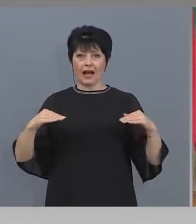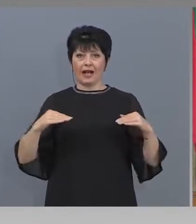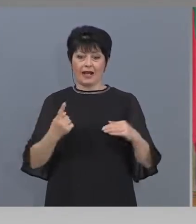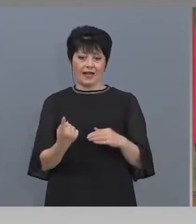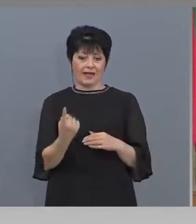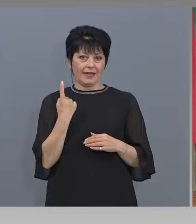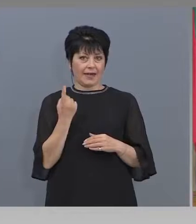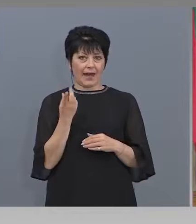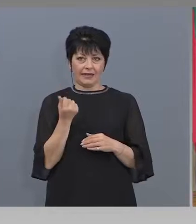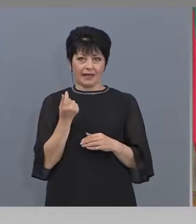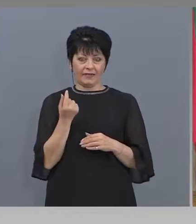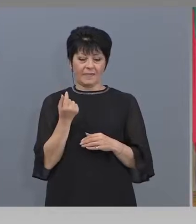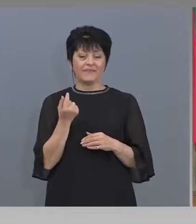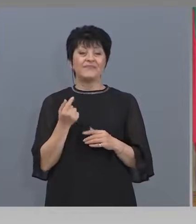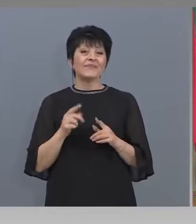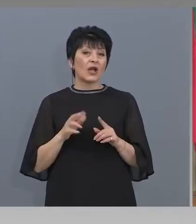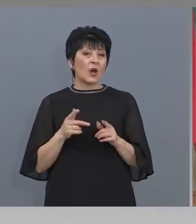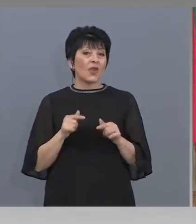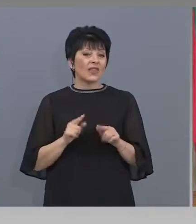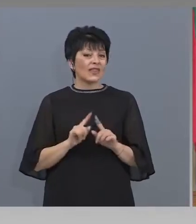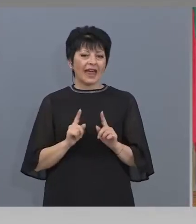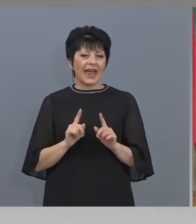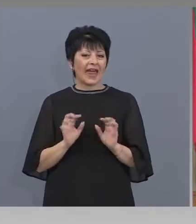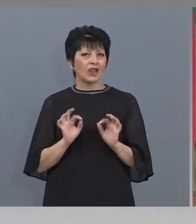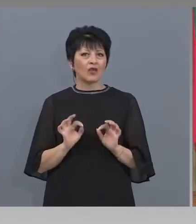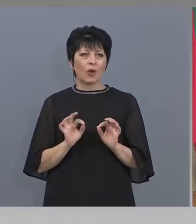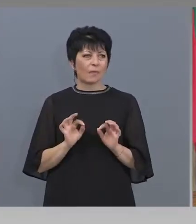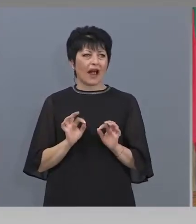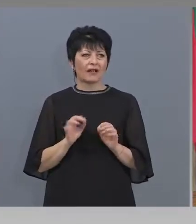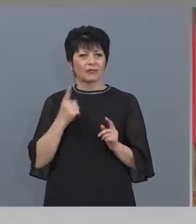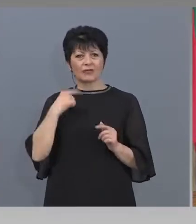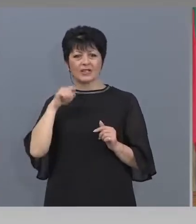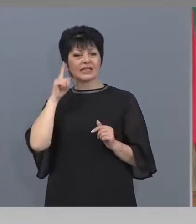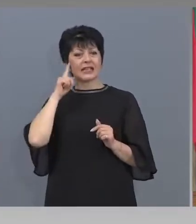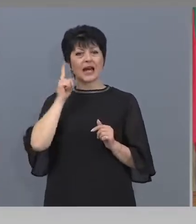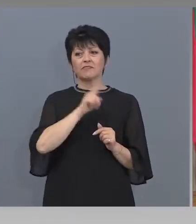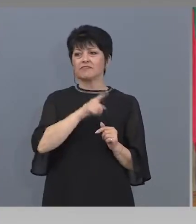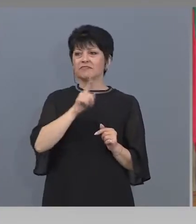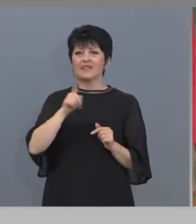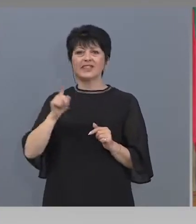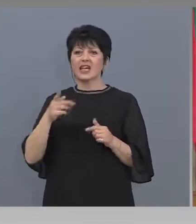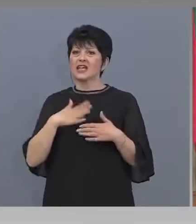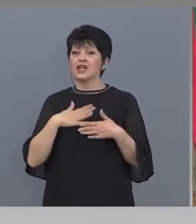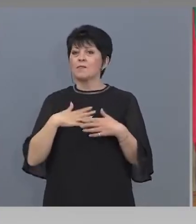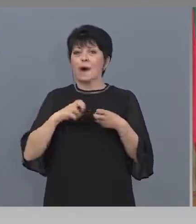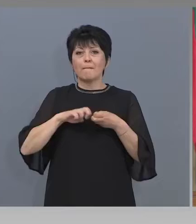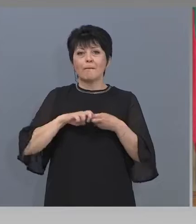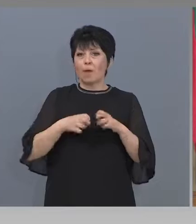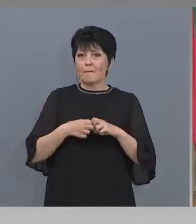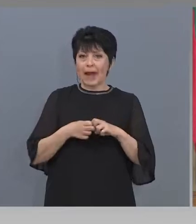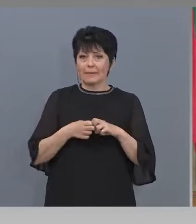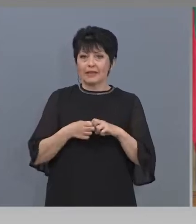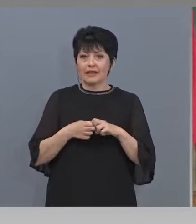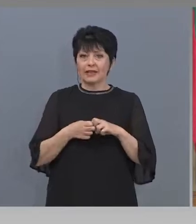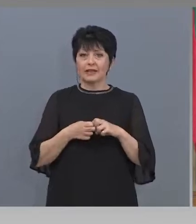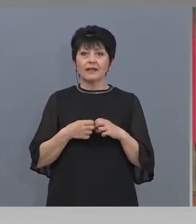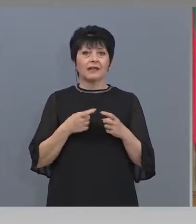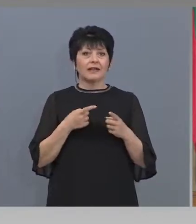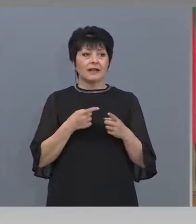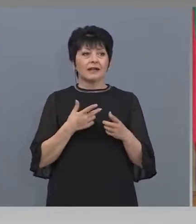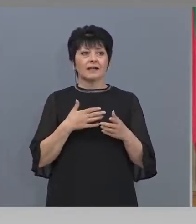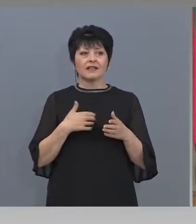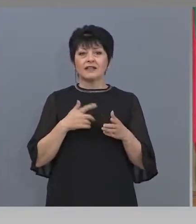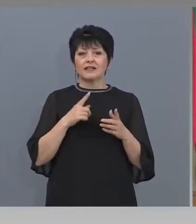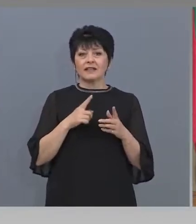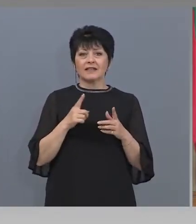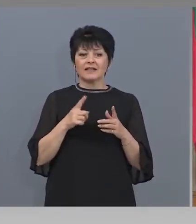не е етично и нормално, въпреки, че знам, че всеки има проблеми. Не е етично да подкрепим и тези с по 2, 3, 5, 10 хиляди лева, защото